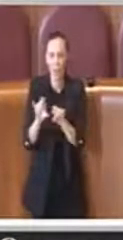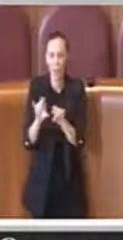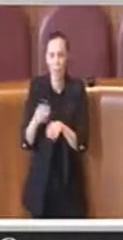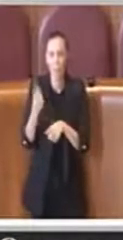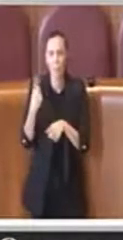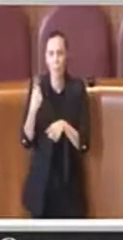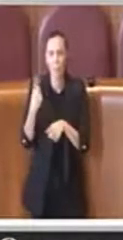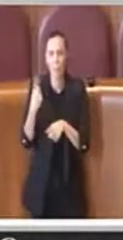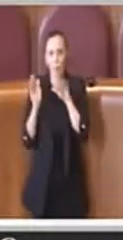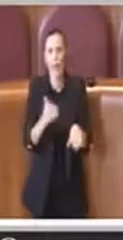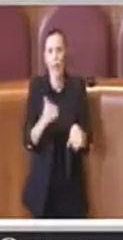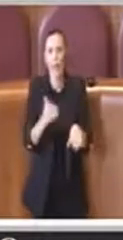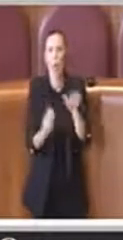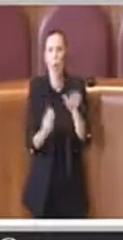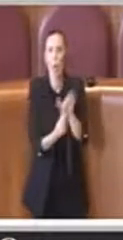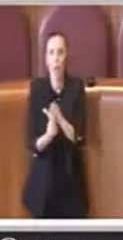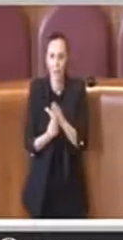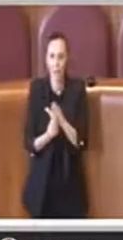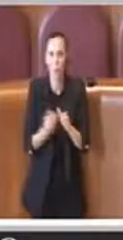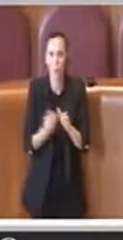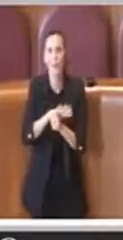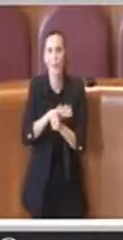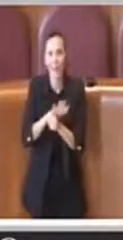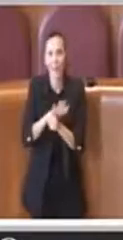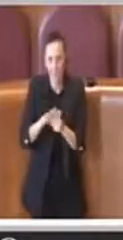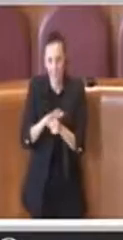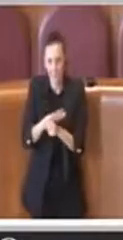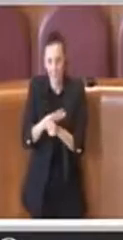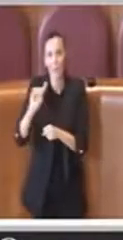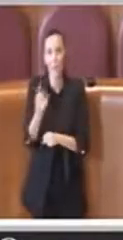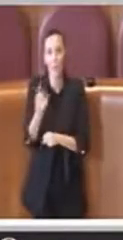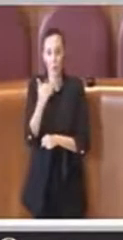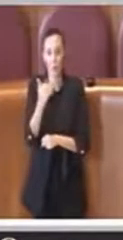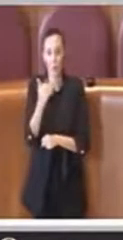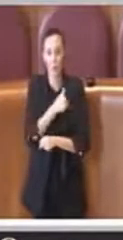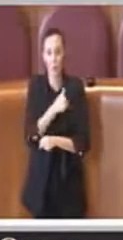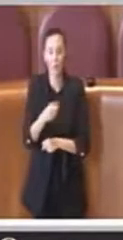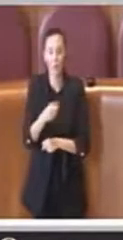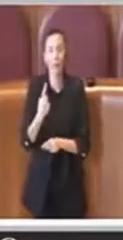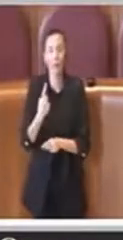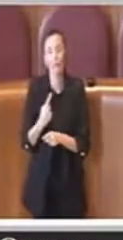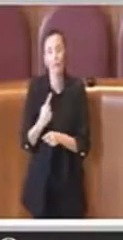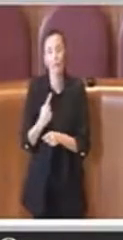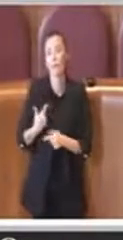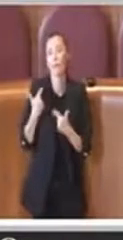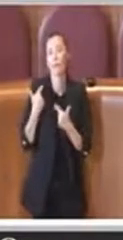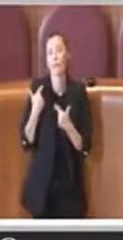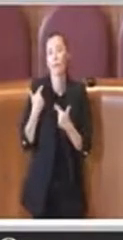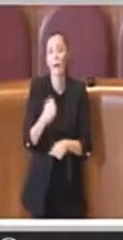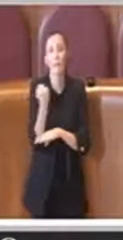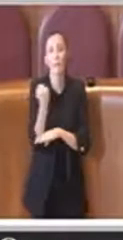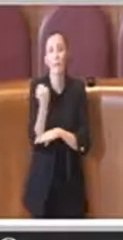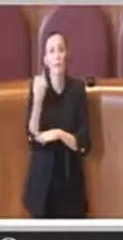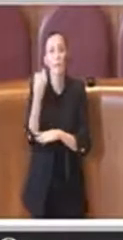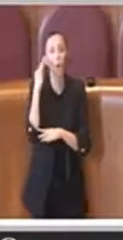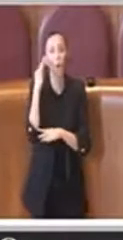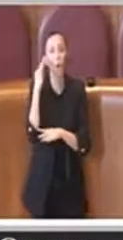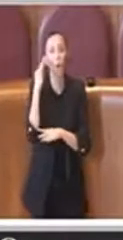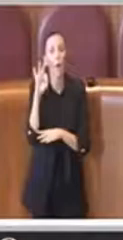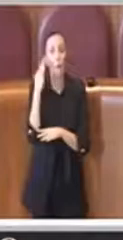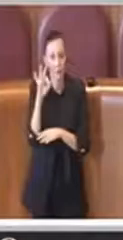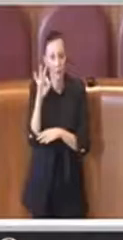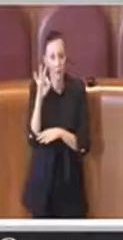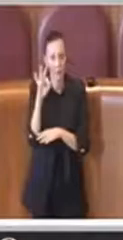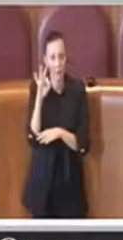operatori, delle famiglie ma soprattutto per dare ai bambini un servizio di qualità e che ponga il bambino in una